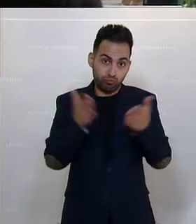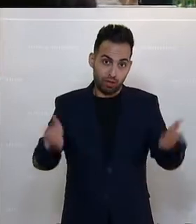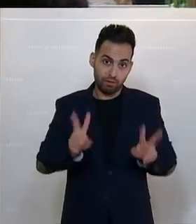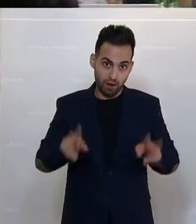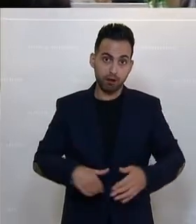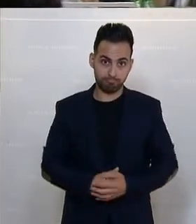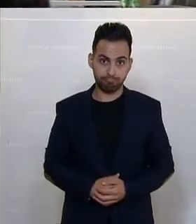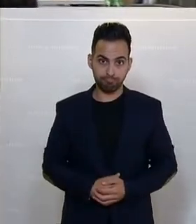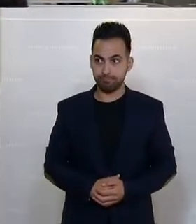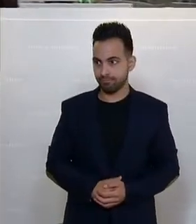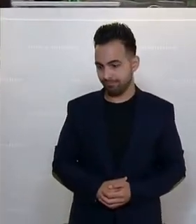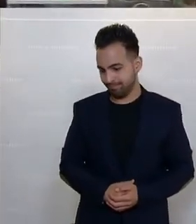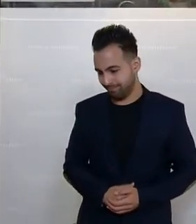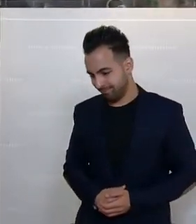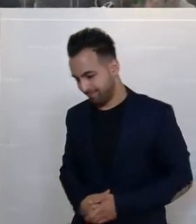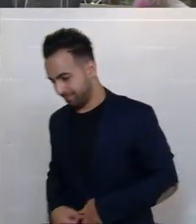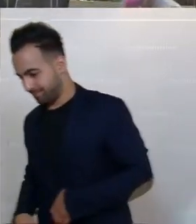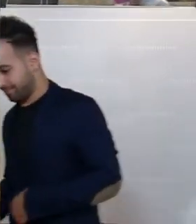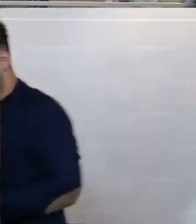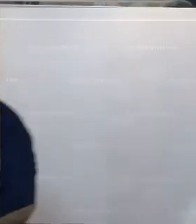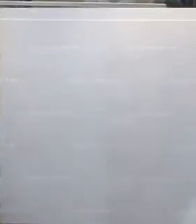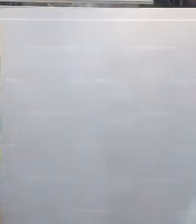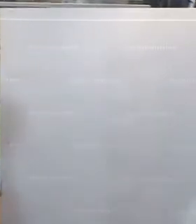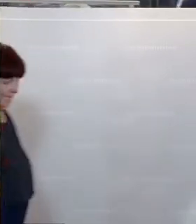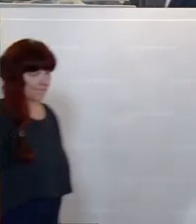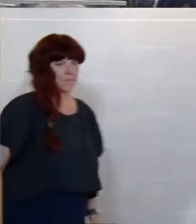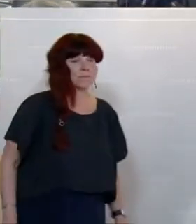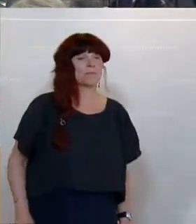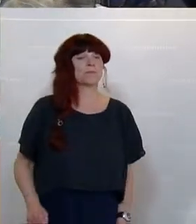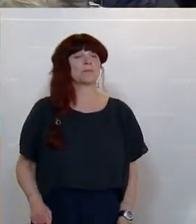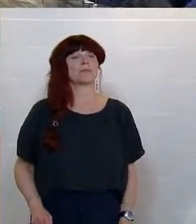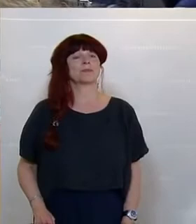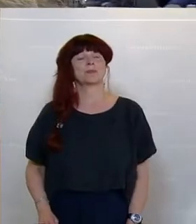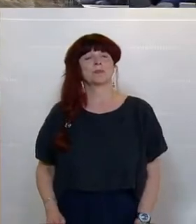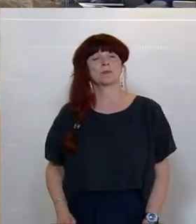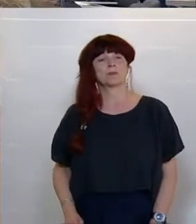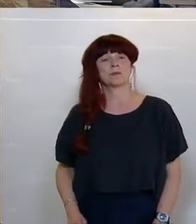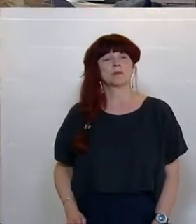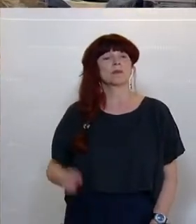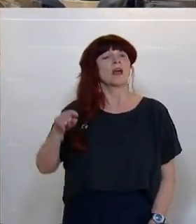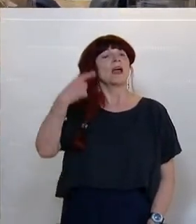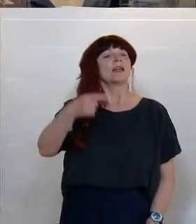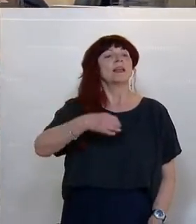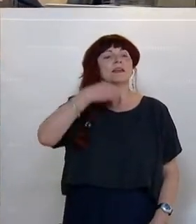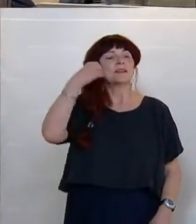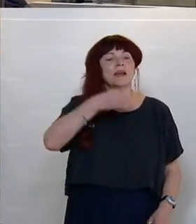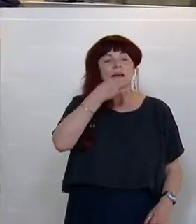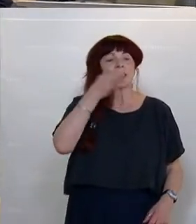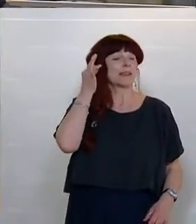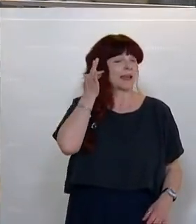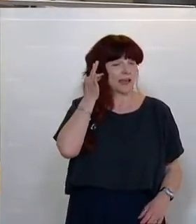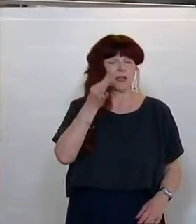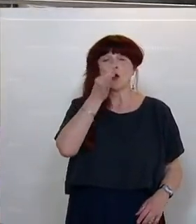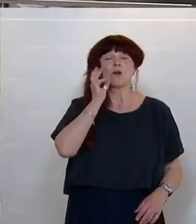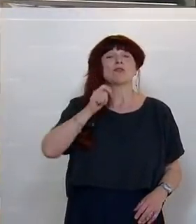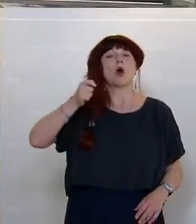Die Frauensprecherin der SPÖ, Gabriele Heinisch-Hosek, schaut nach Island. Dort wurden alle Ministerien aufgefordert, Gelder aufzuschlüsseln, wie sie